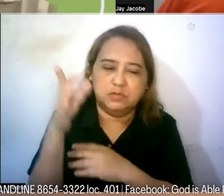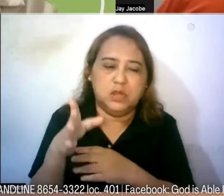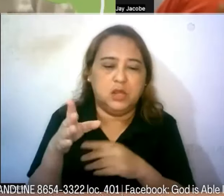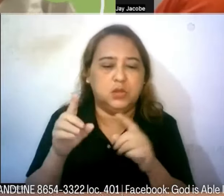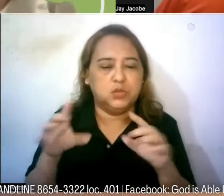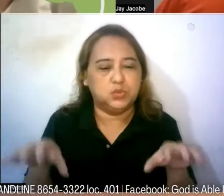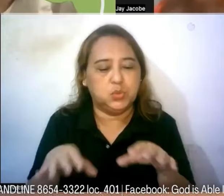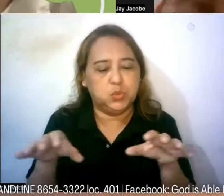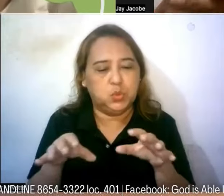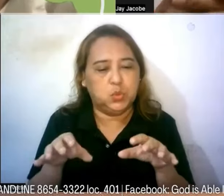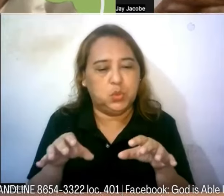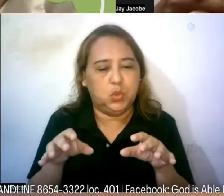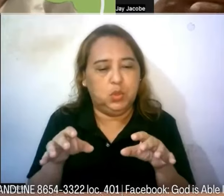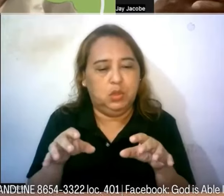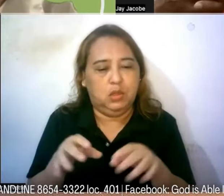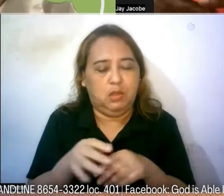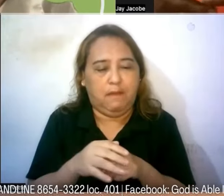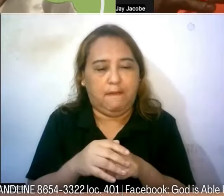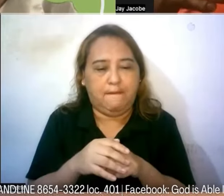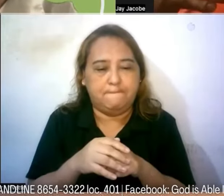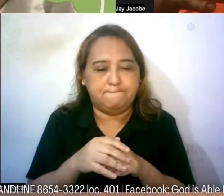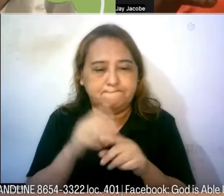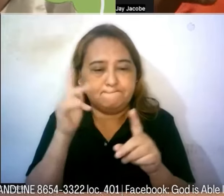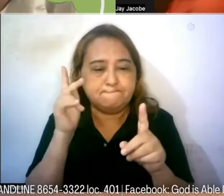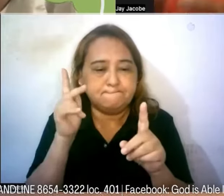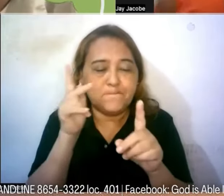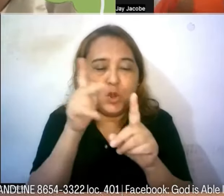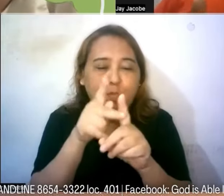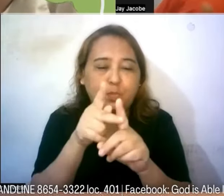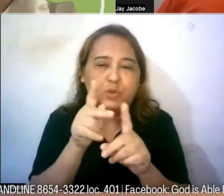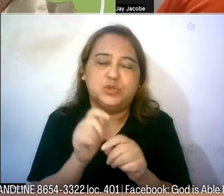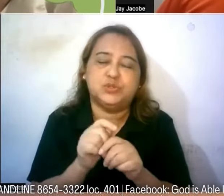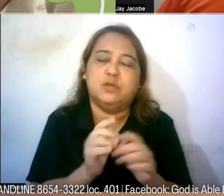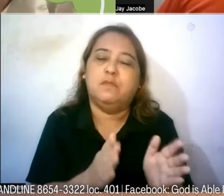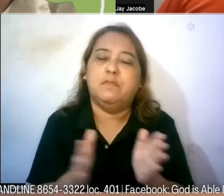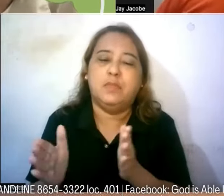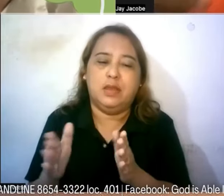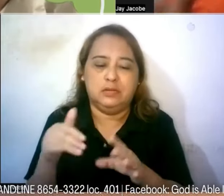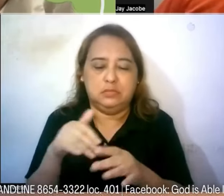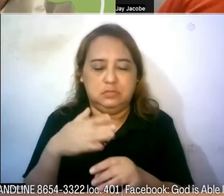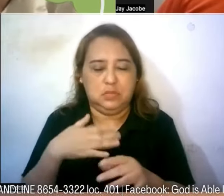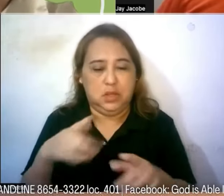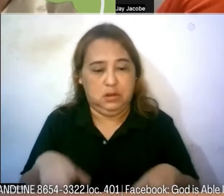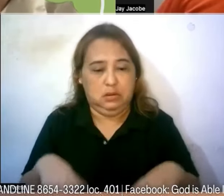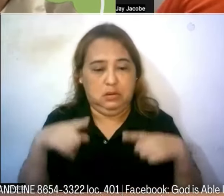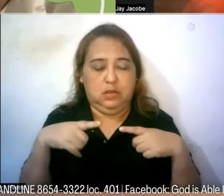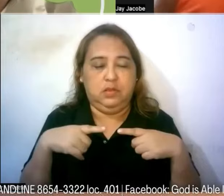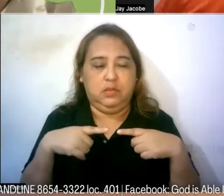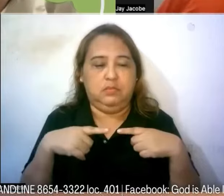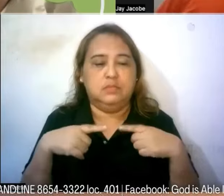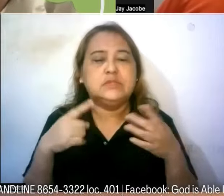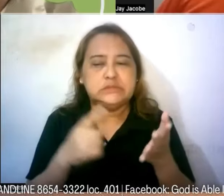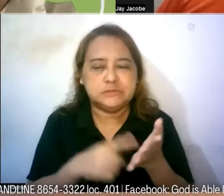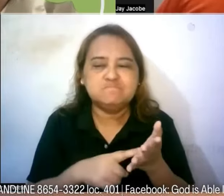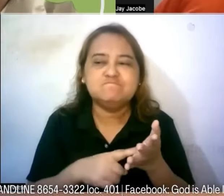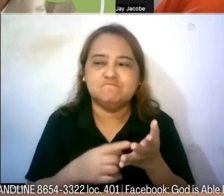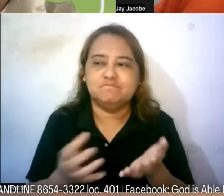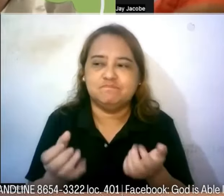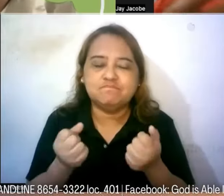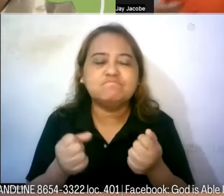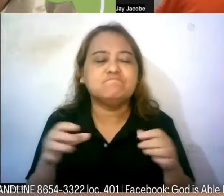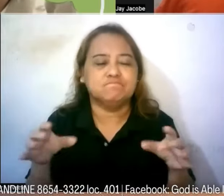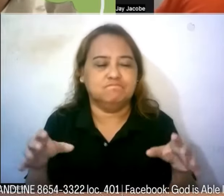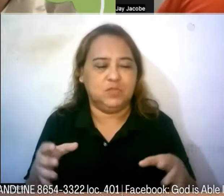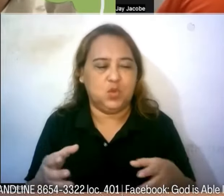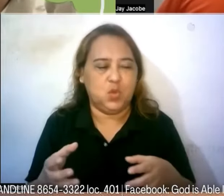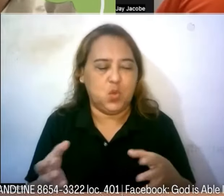purpose or yung plano niya sa buhay ko po and this is the one I love to do talagang